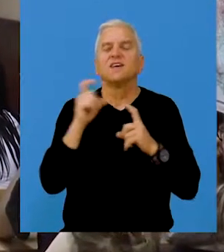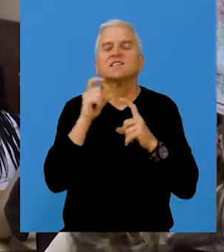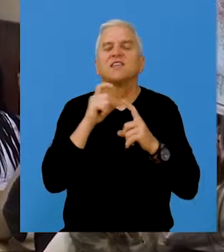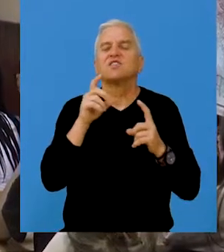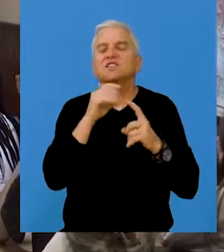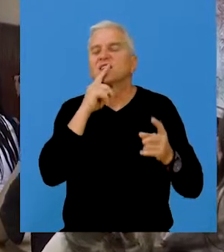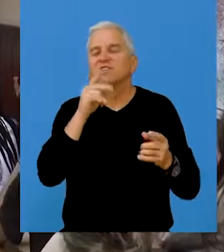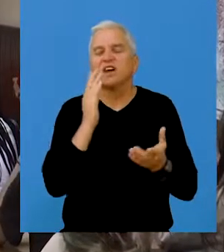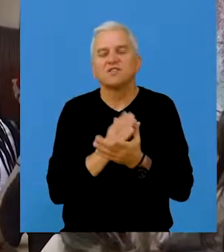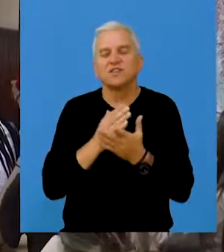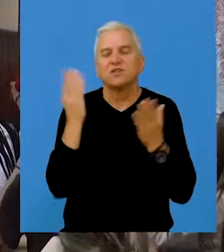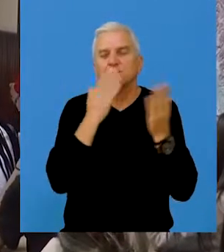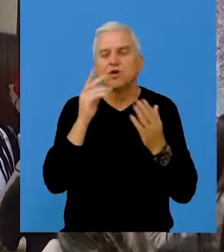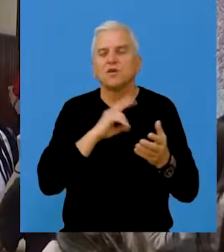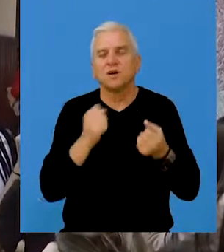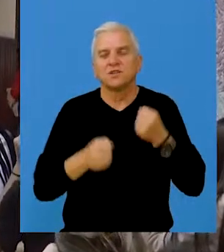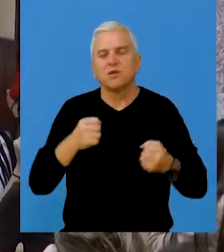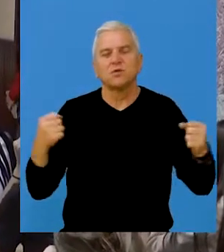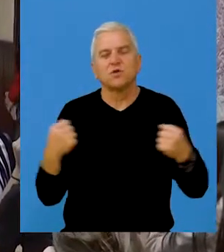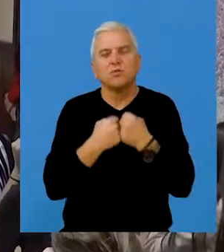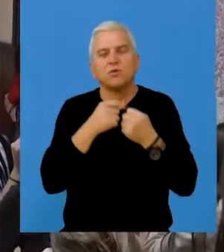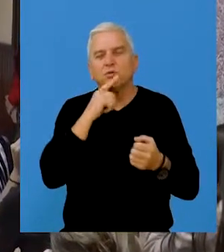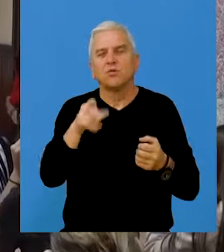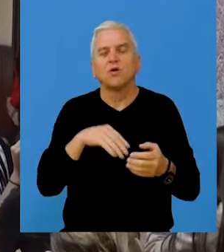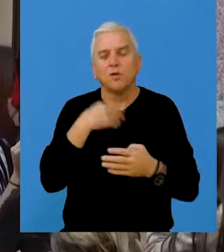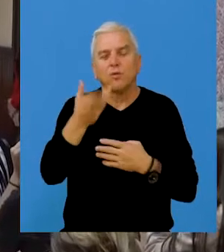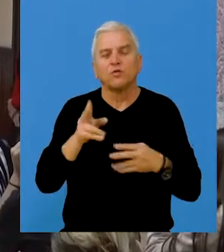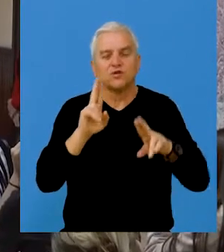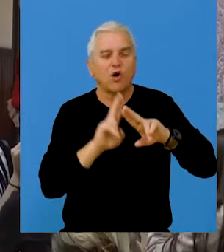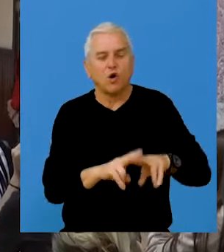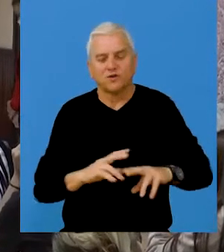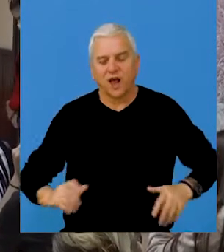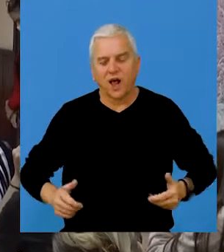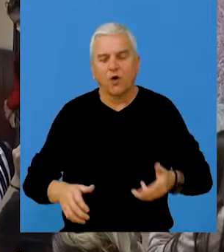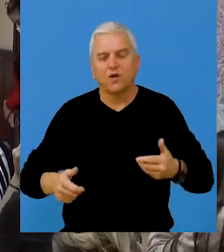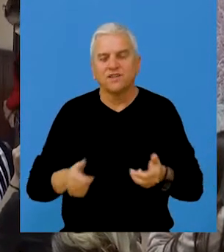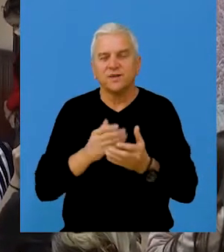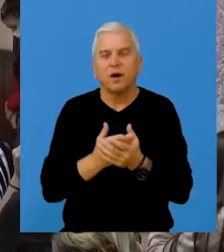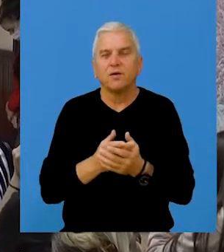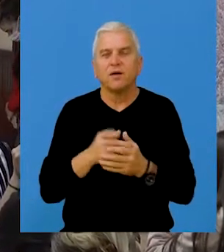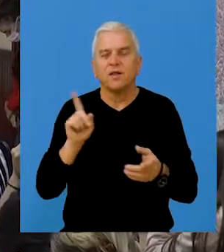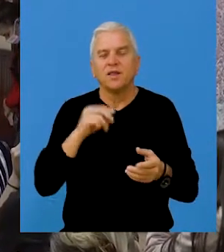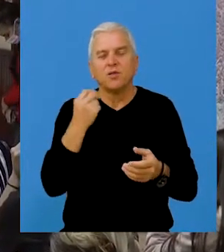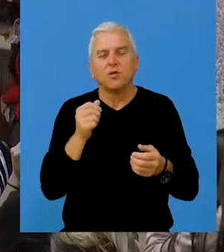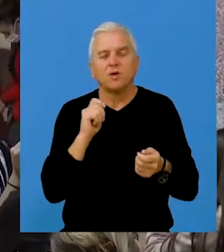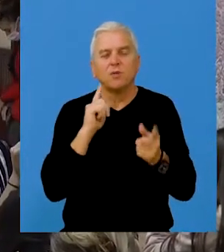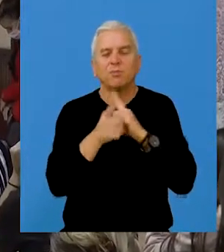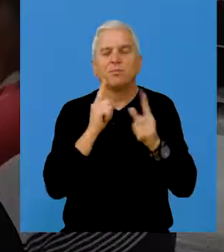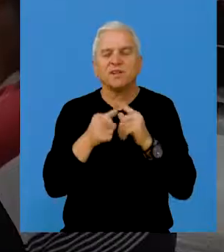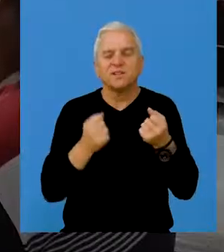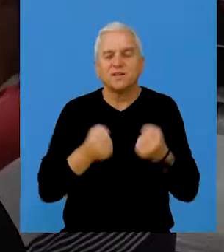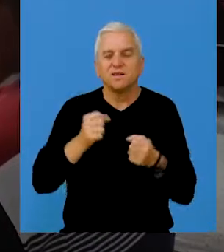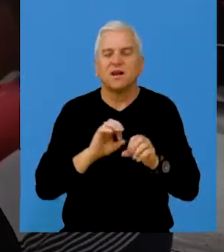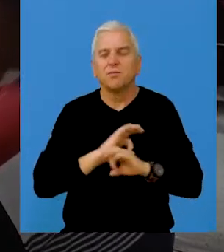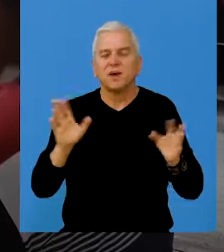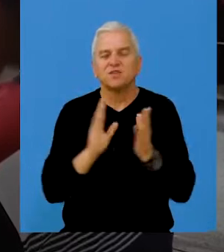Slaviša Savić kao srednjoškolac doživao je sa obraću na nezgodu, nakon koja je ostao u invalidskim kolicima. Neprilaguđena brzina,